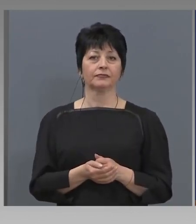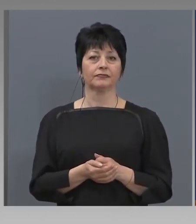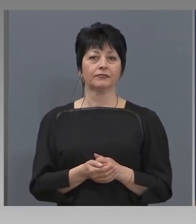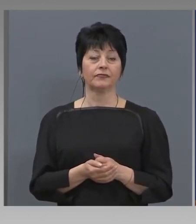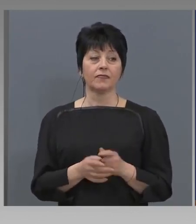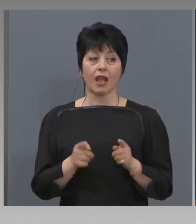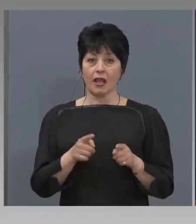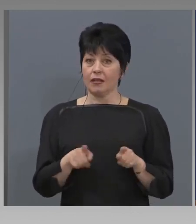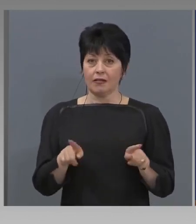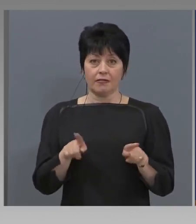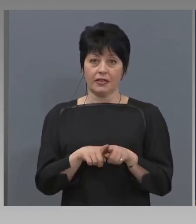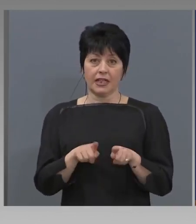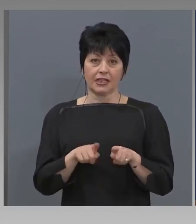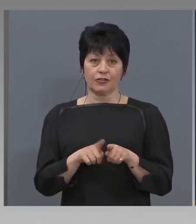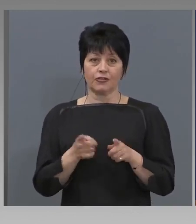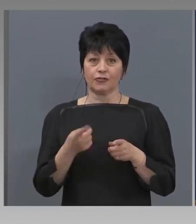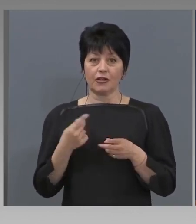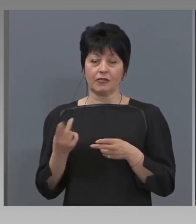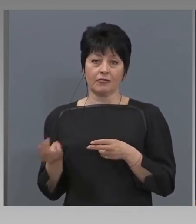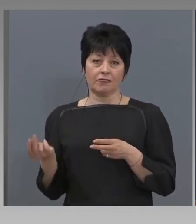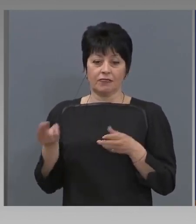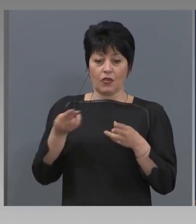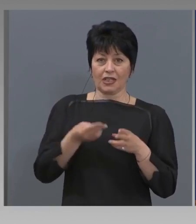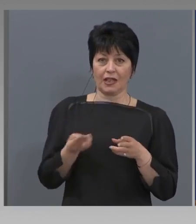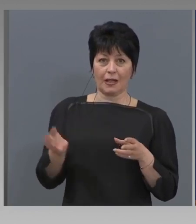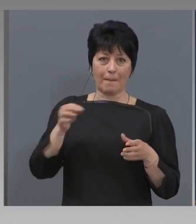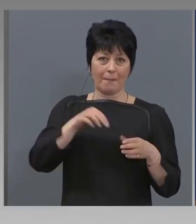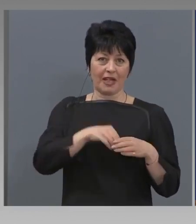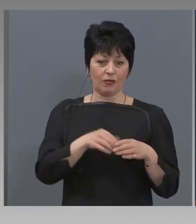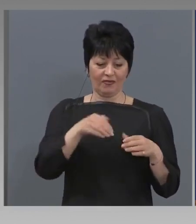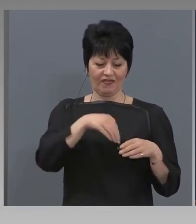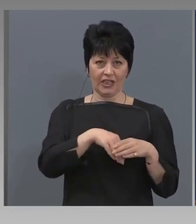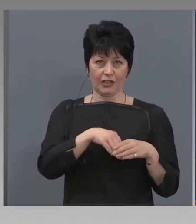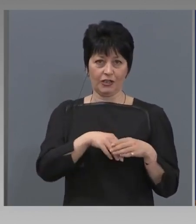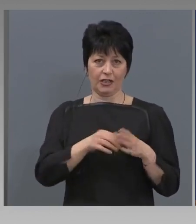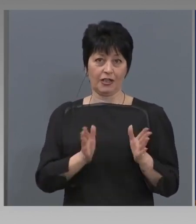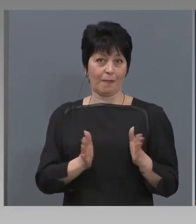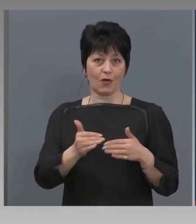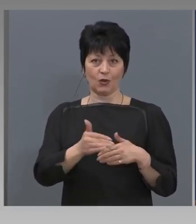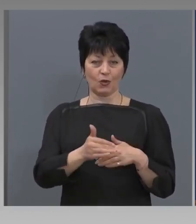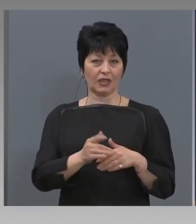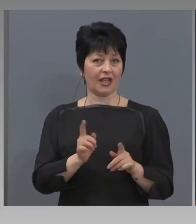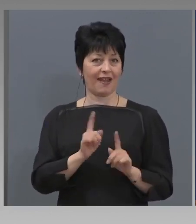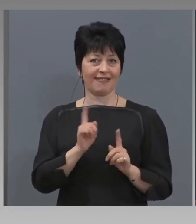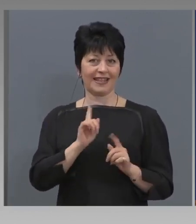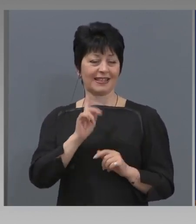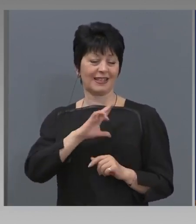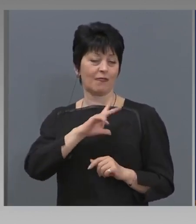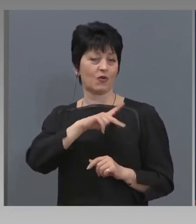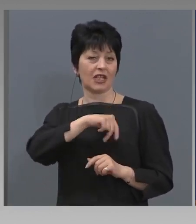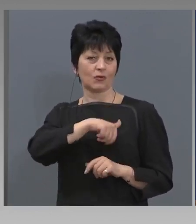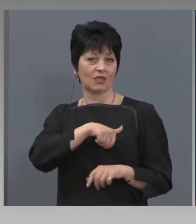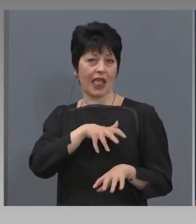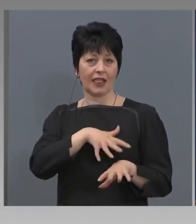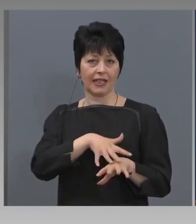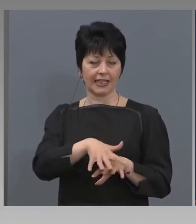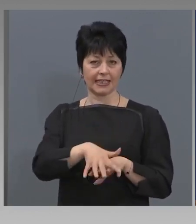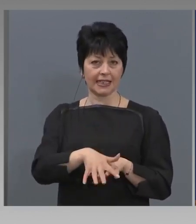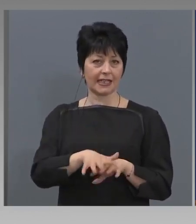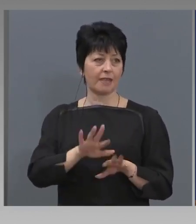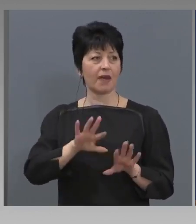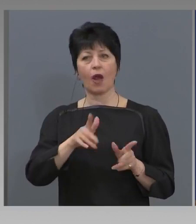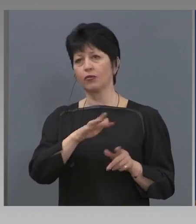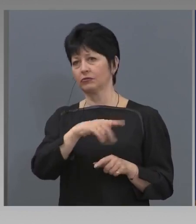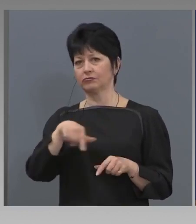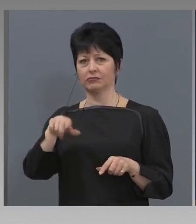Те също носат приход или към брутния вътрешен продукт. Не са само на социалните системи, ако някой така